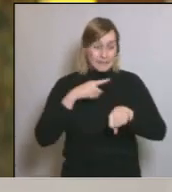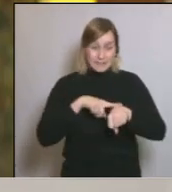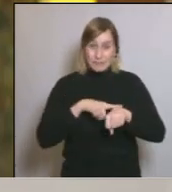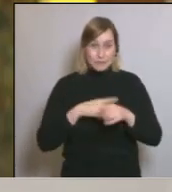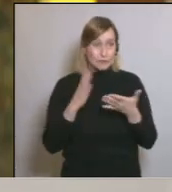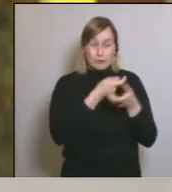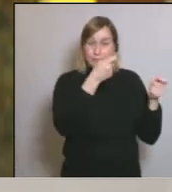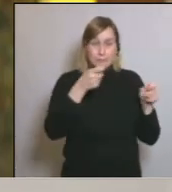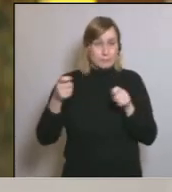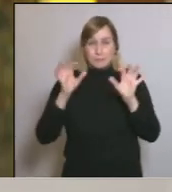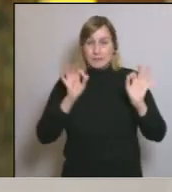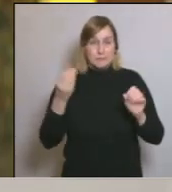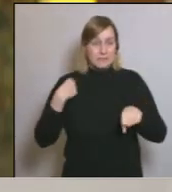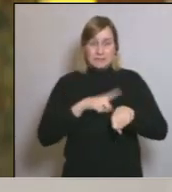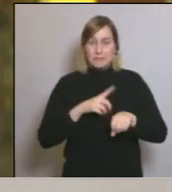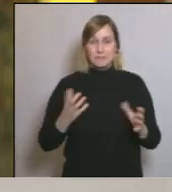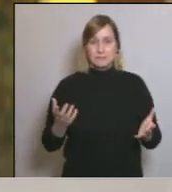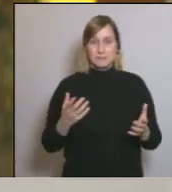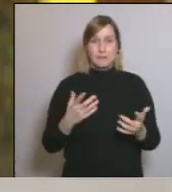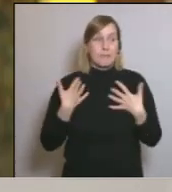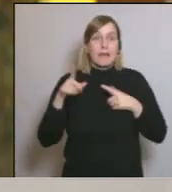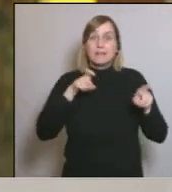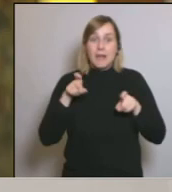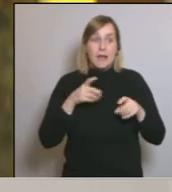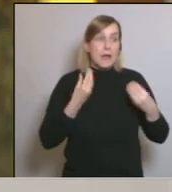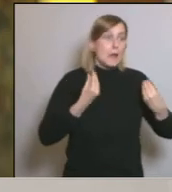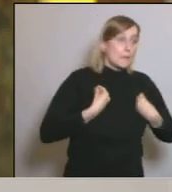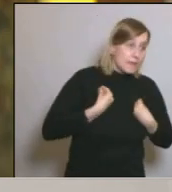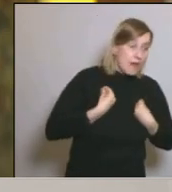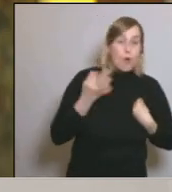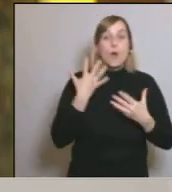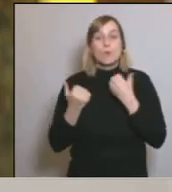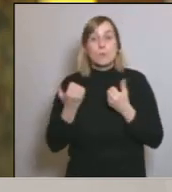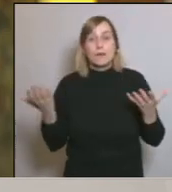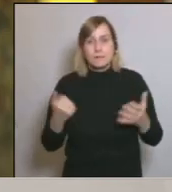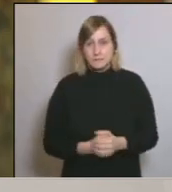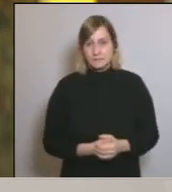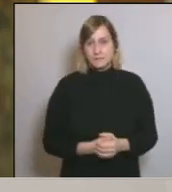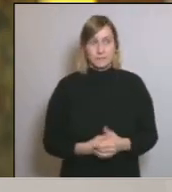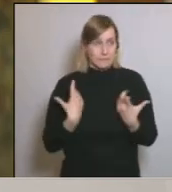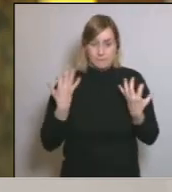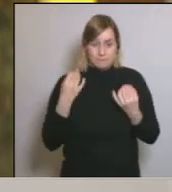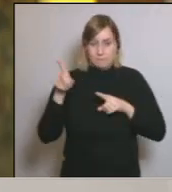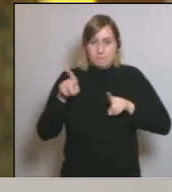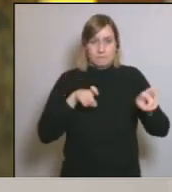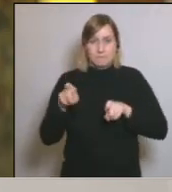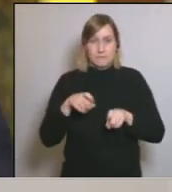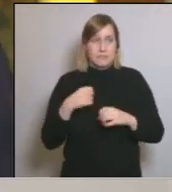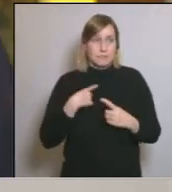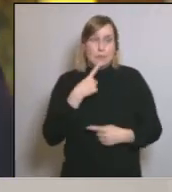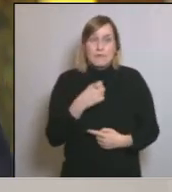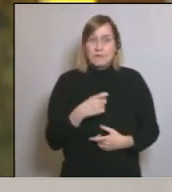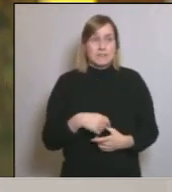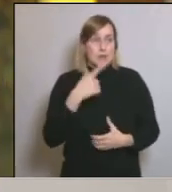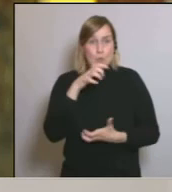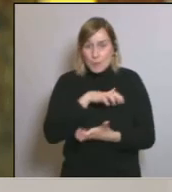per tant, hem de triar vida o economia. Hem de triar-ho. I és molt difícil i és molt